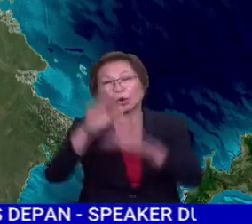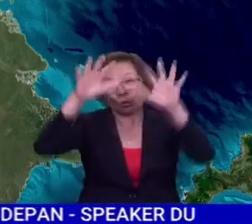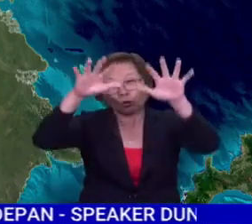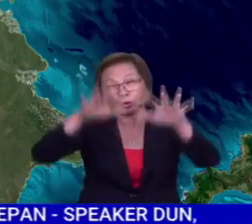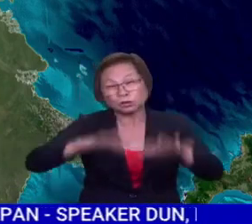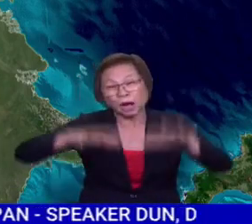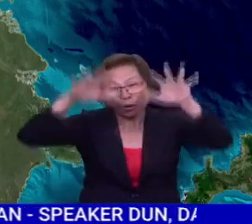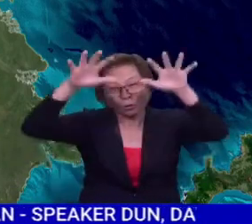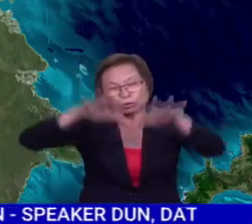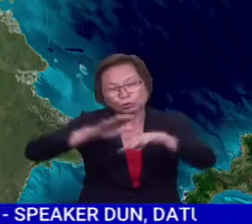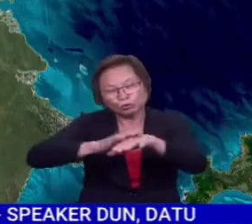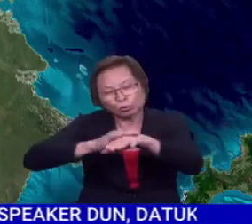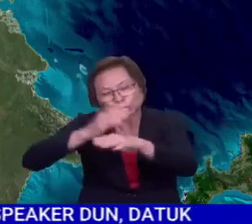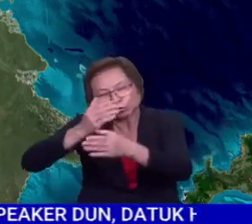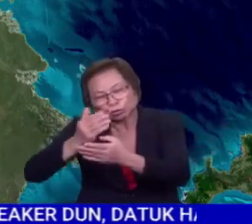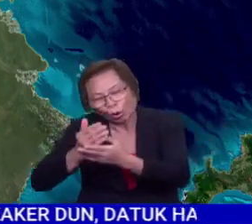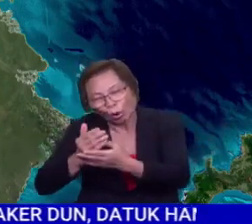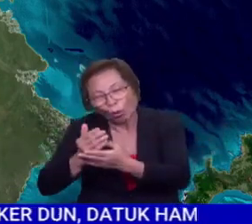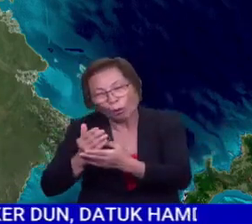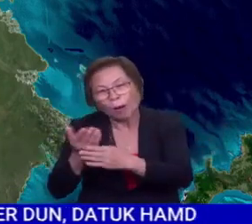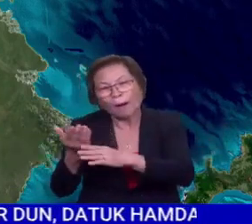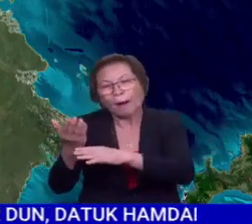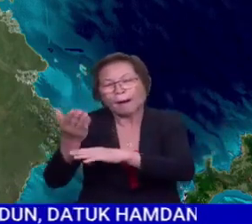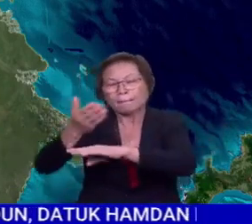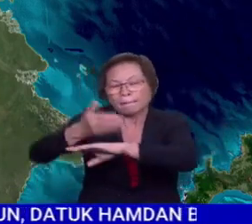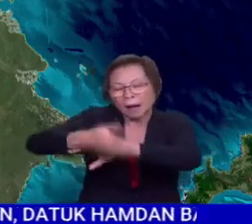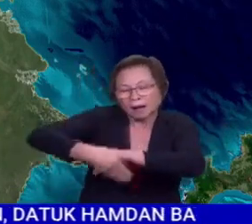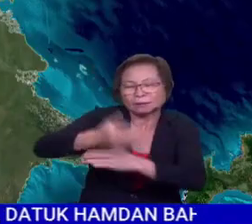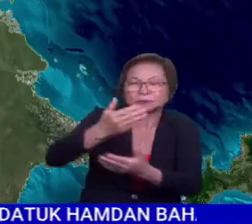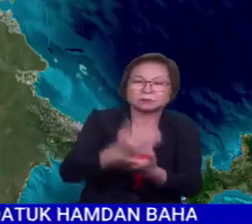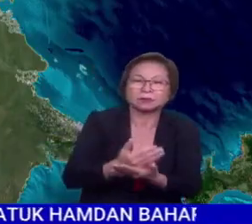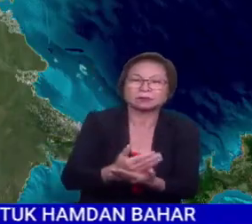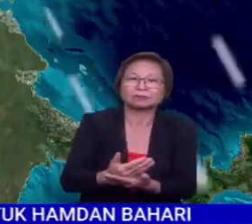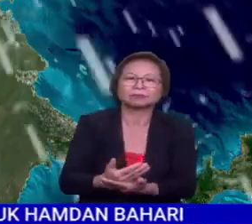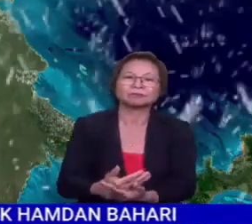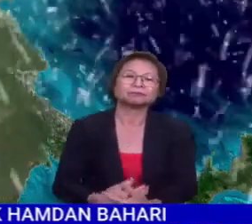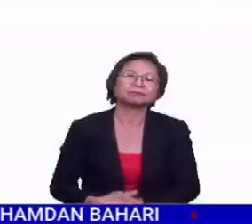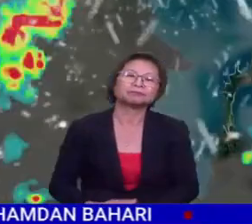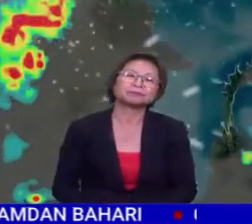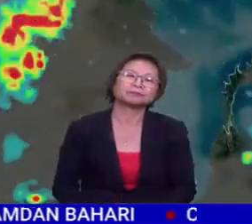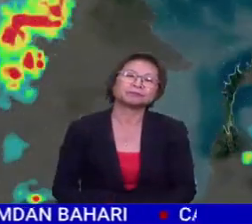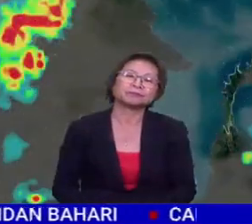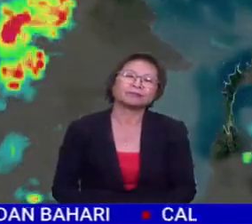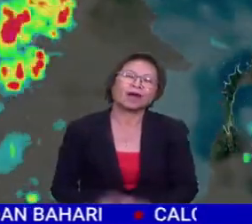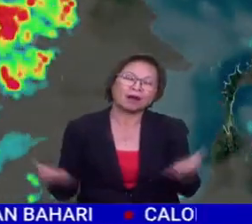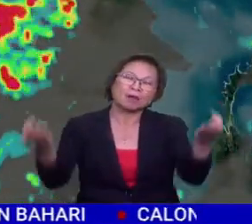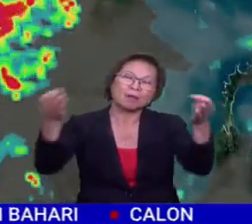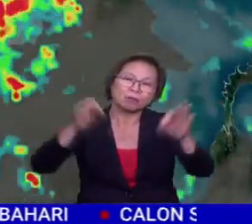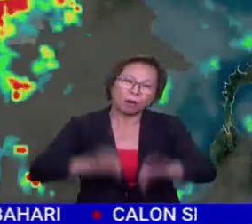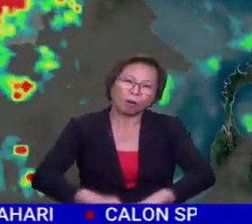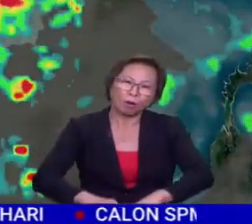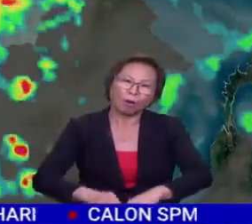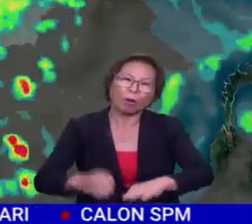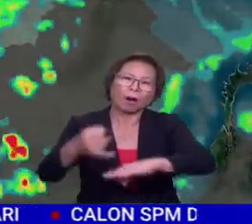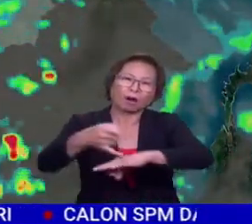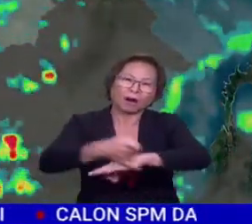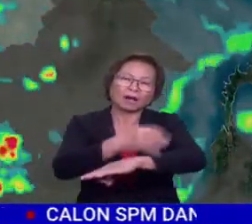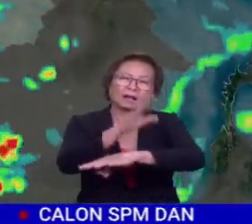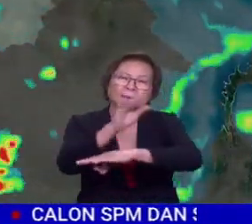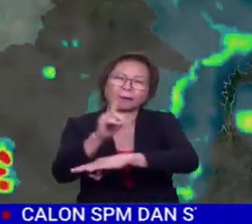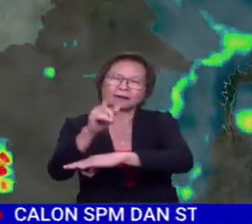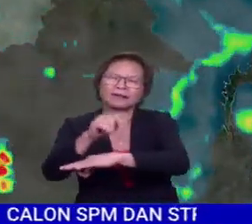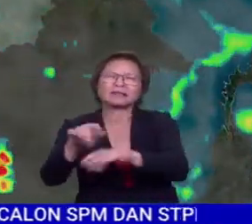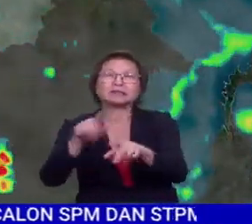jangkakan akan beransur dia menjelangka lewat malam nanti. Baik, fenomena garis badai sememangnya